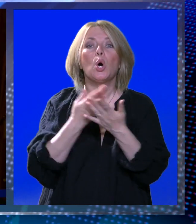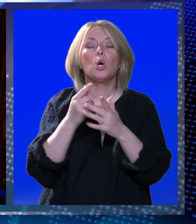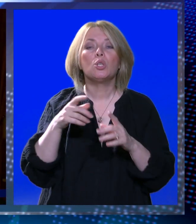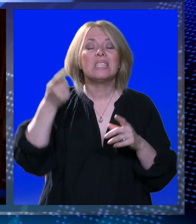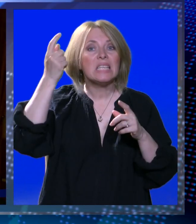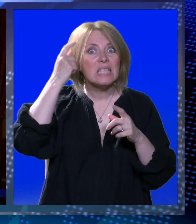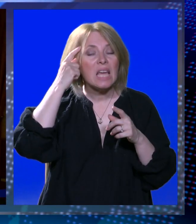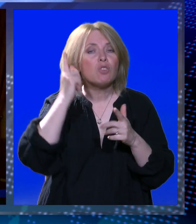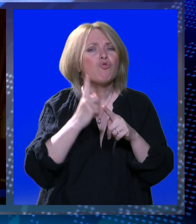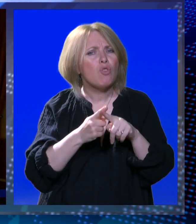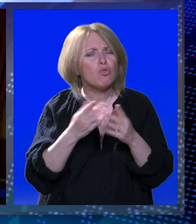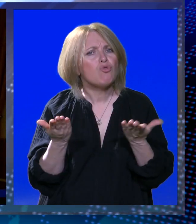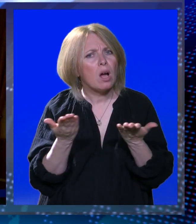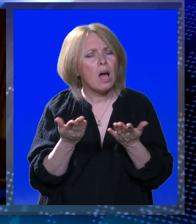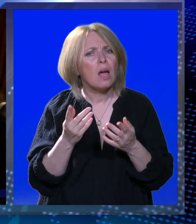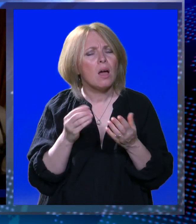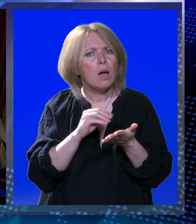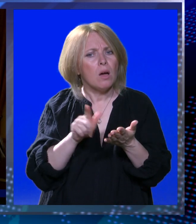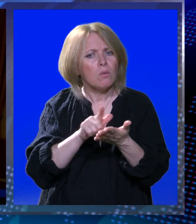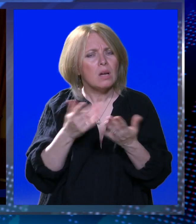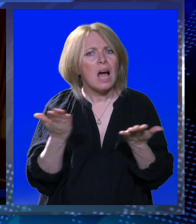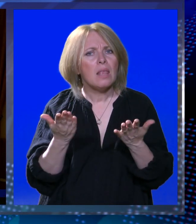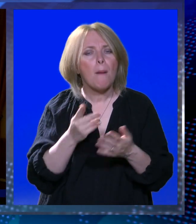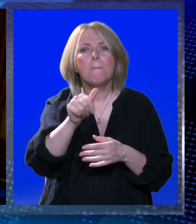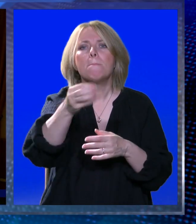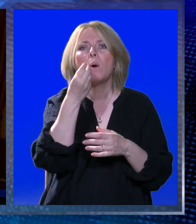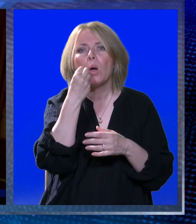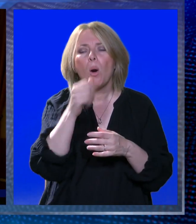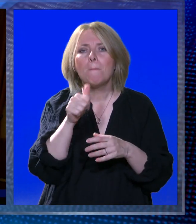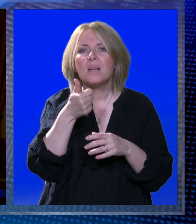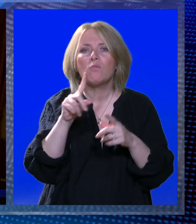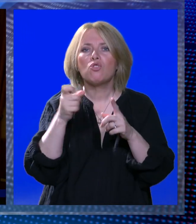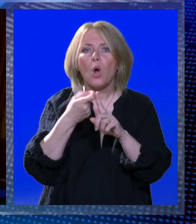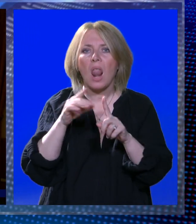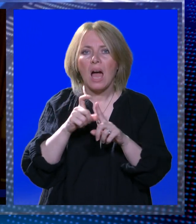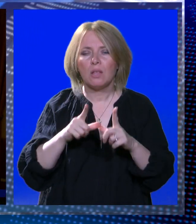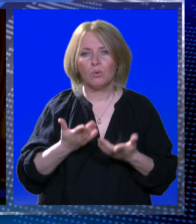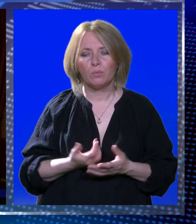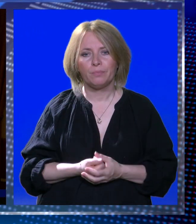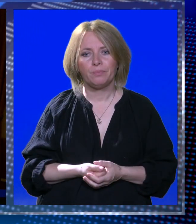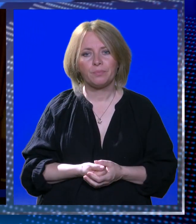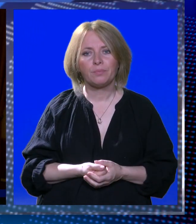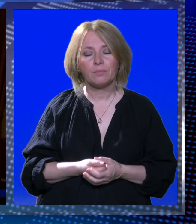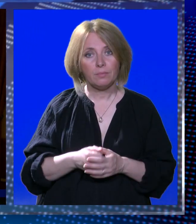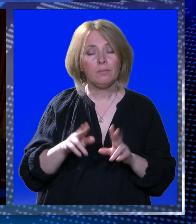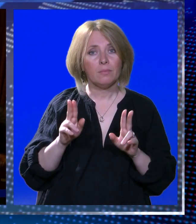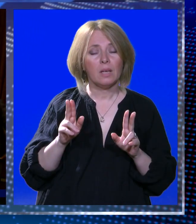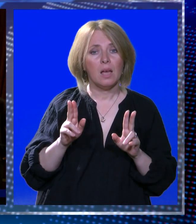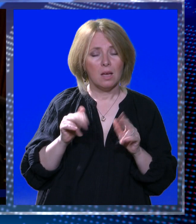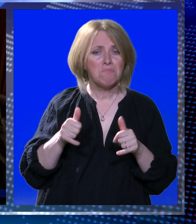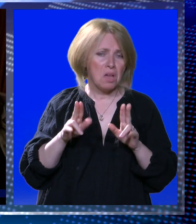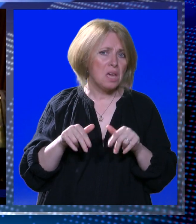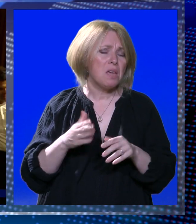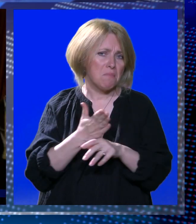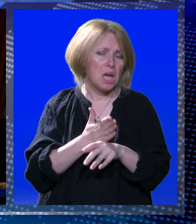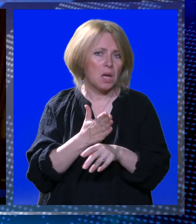Mislim da ukratko možemo reći da je najvažnije u svemu tome, evo, da nam, da ima i biće, i